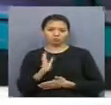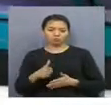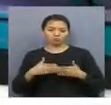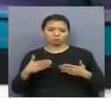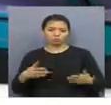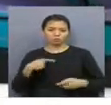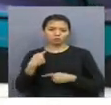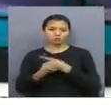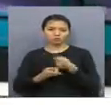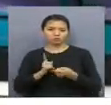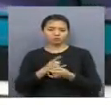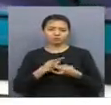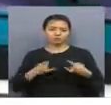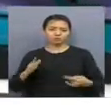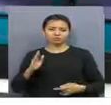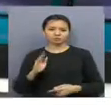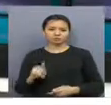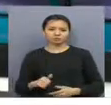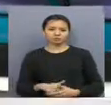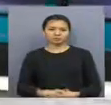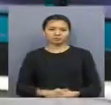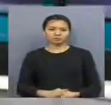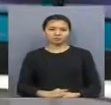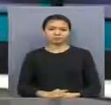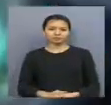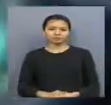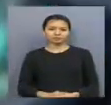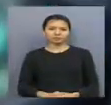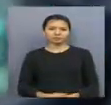бәсін. Эферде кересі жүзескенше қош аман болыңыздар.